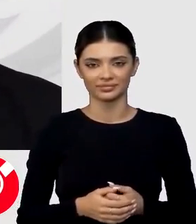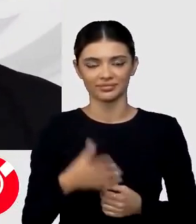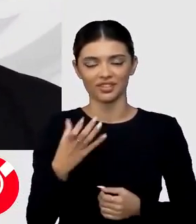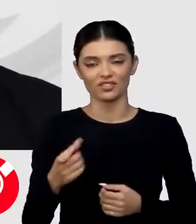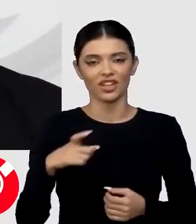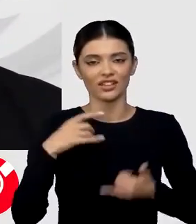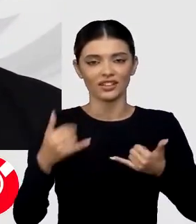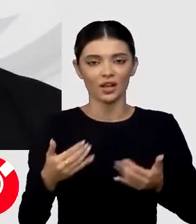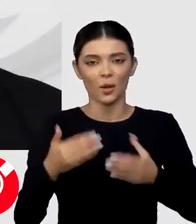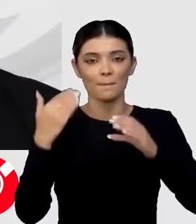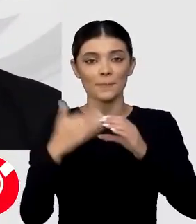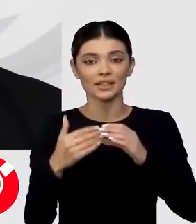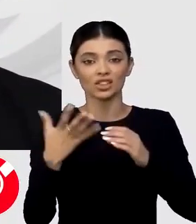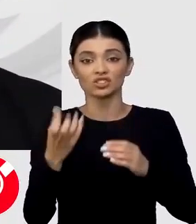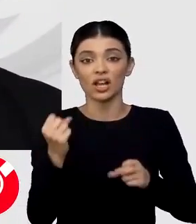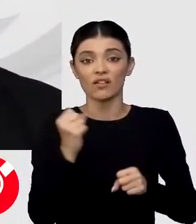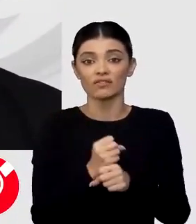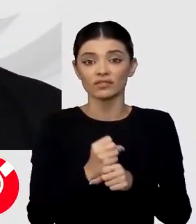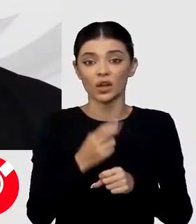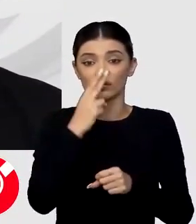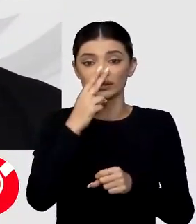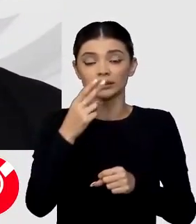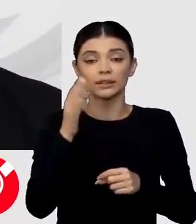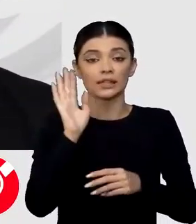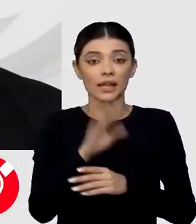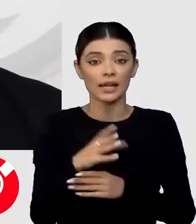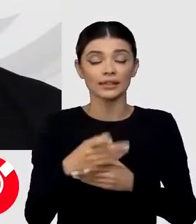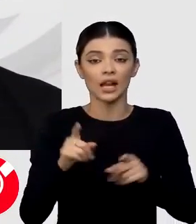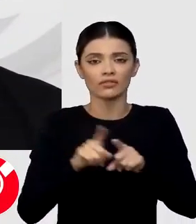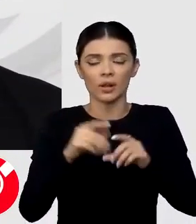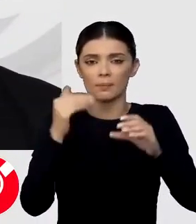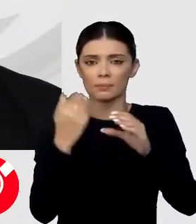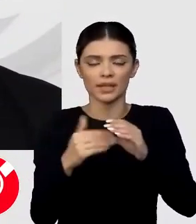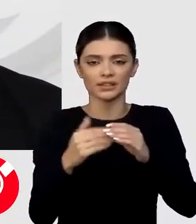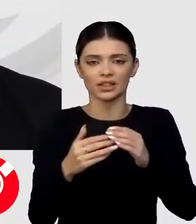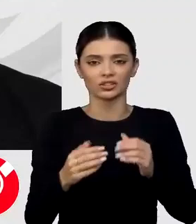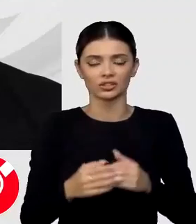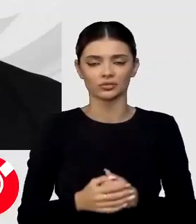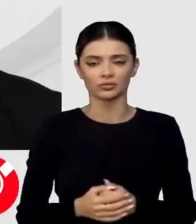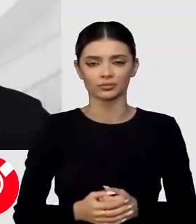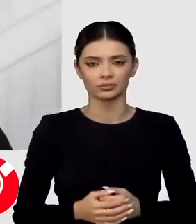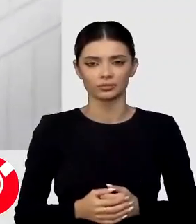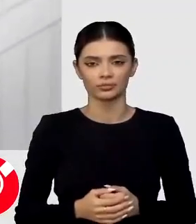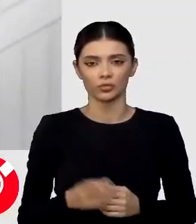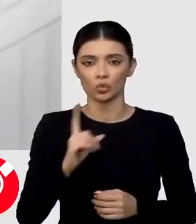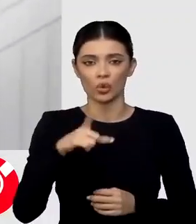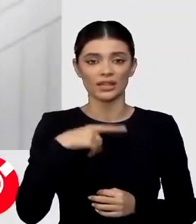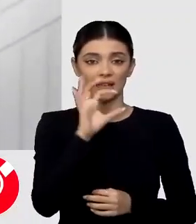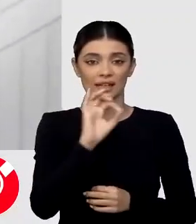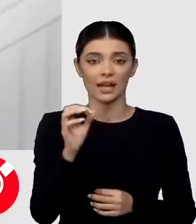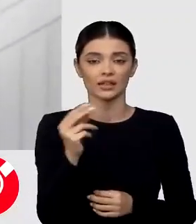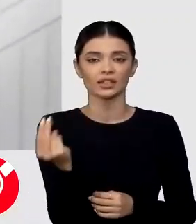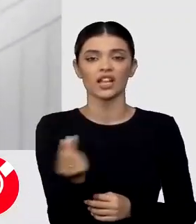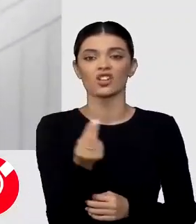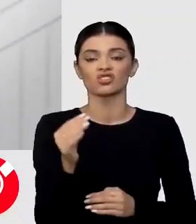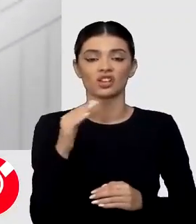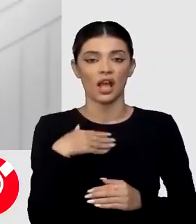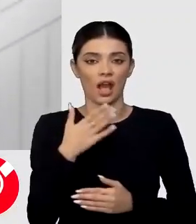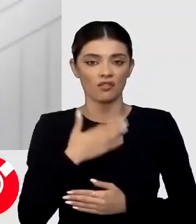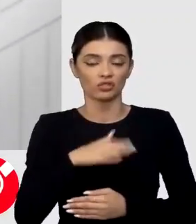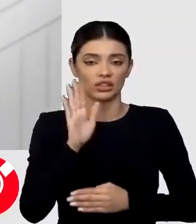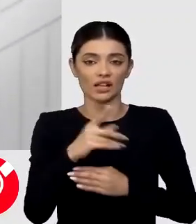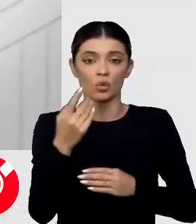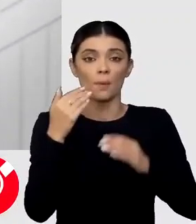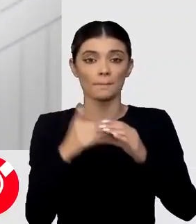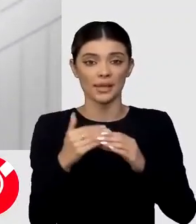Ce înseamnă acest mesaj? Cel a determinat să lase un astfel de tweet? Tatiana, nu este clar cel a determinat să lase un